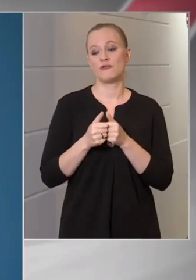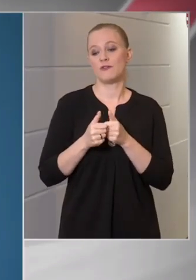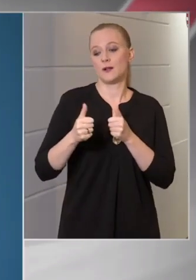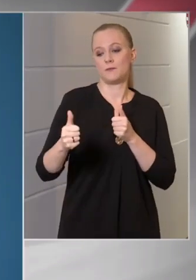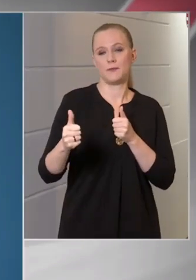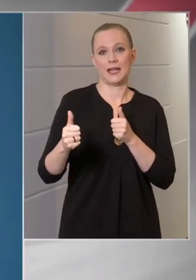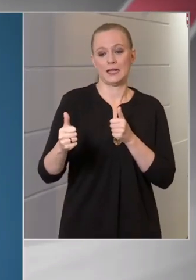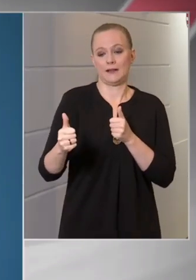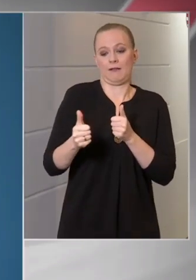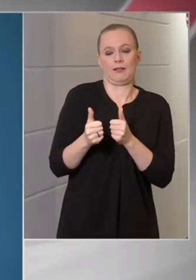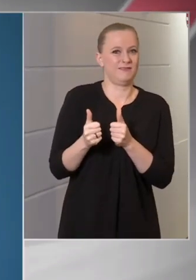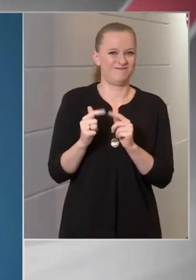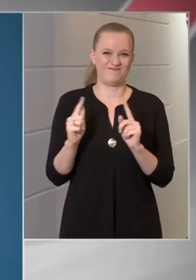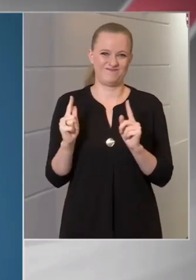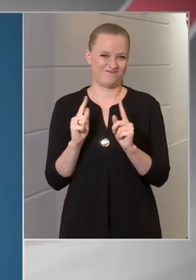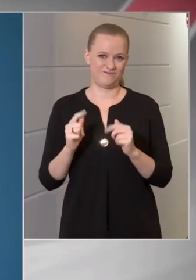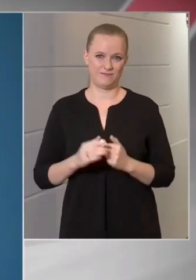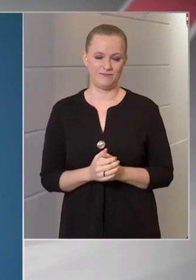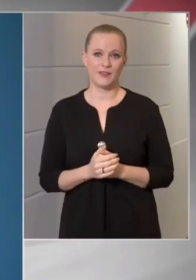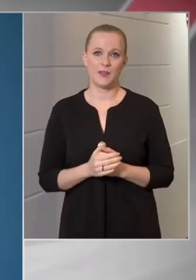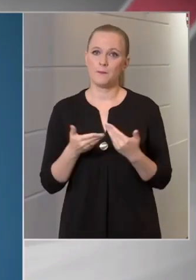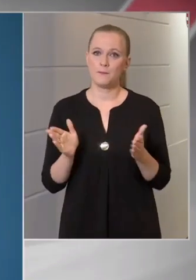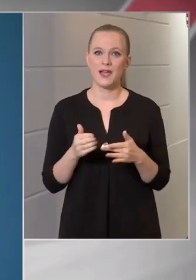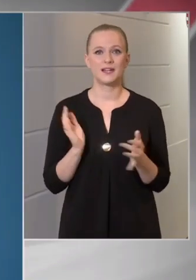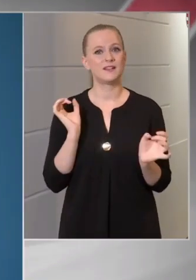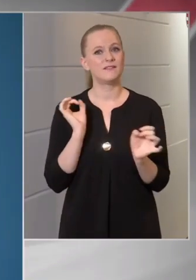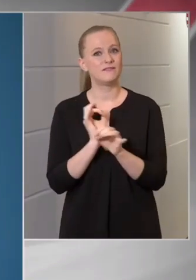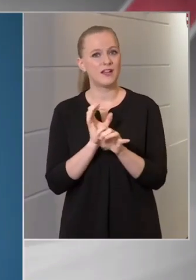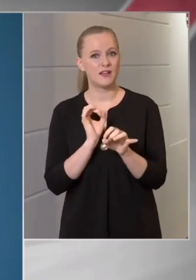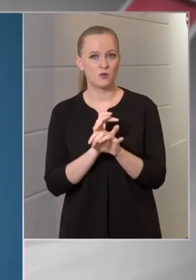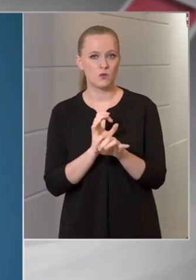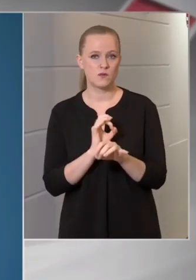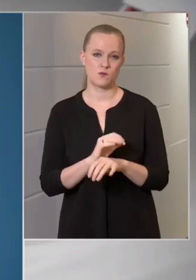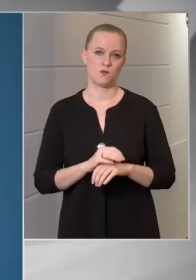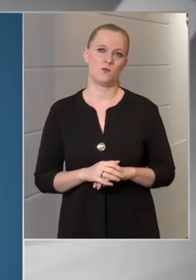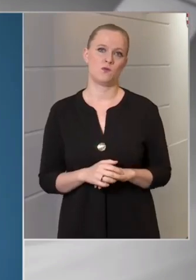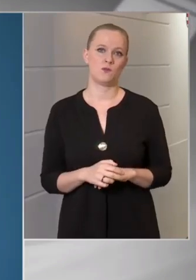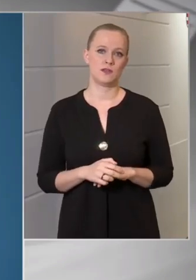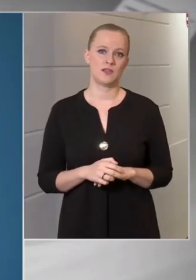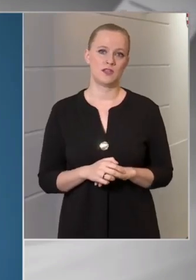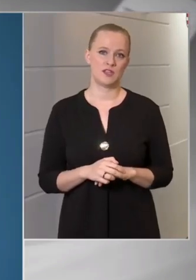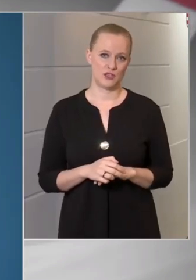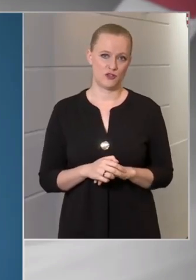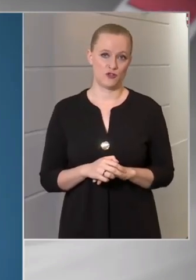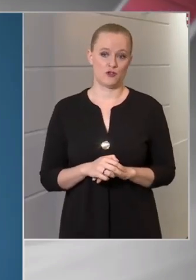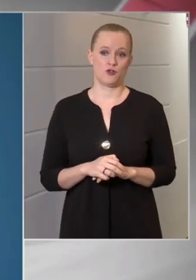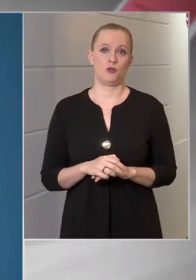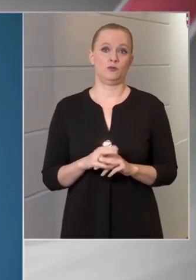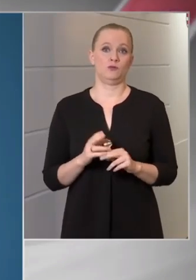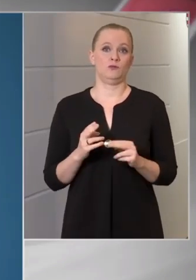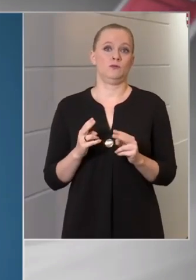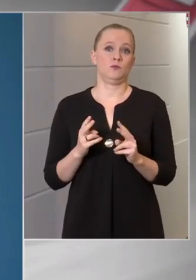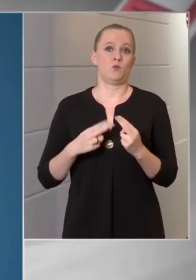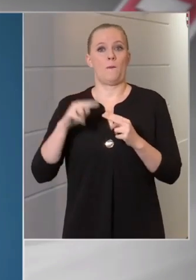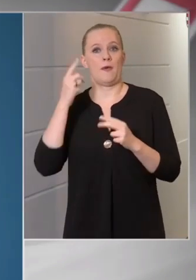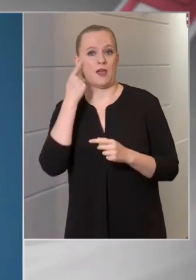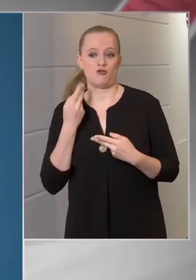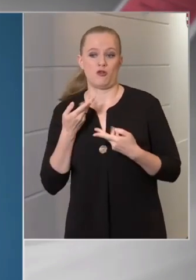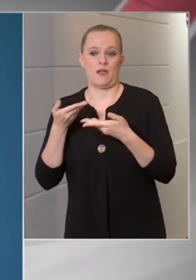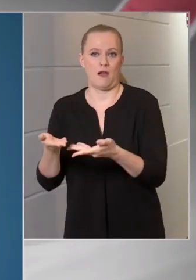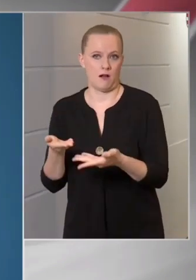bárkinek a fertőződését elősegítsük így módon, hogy